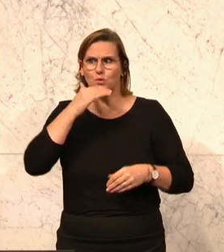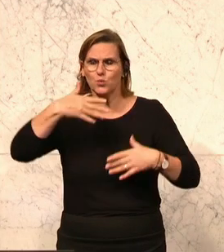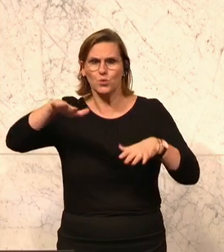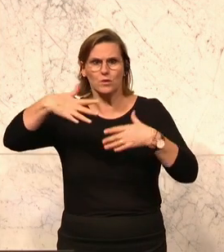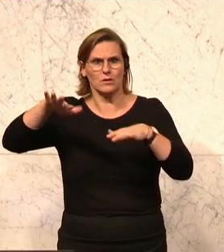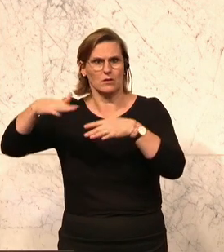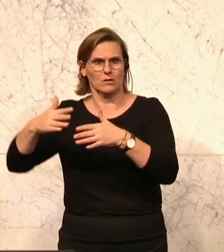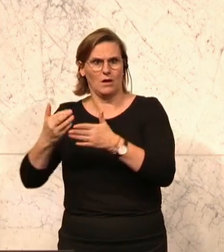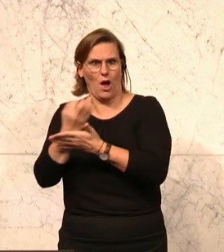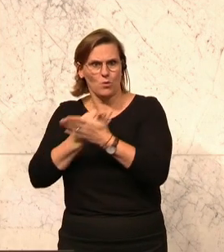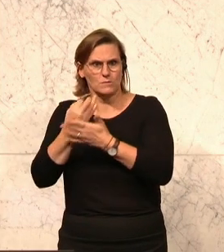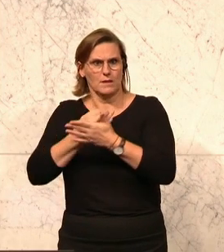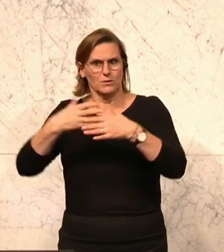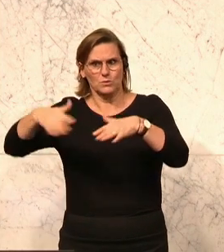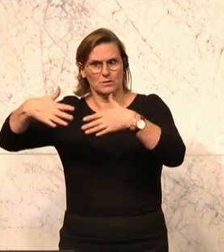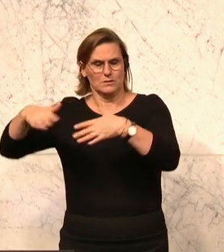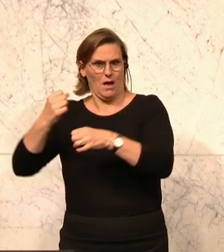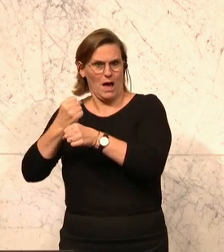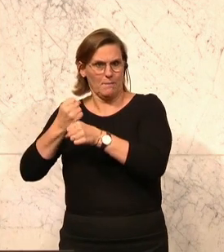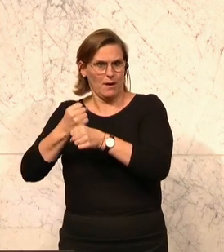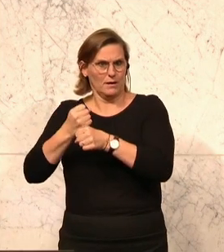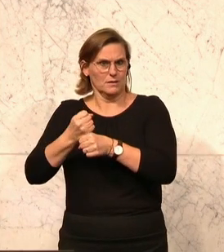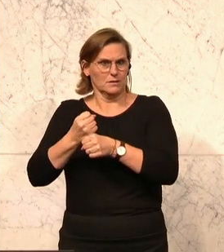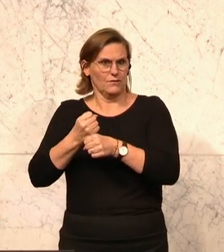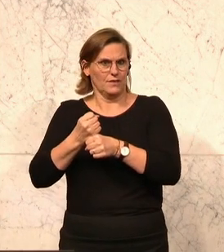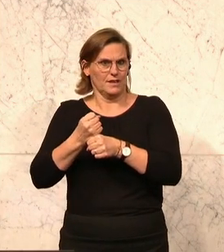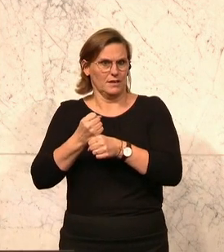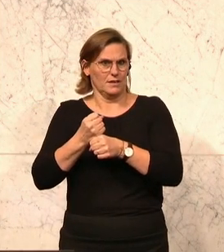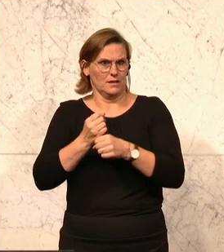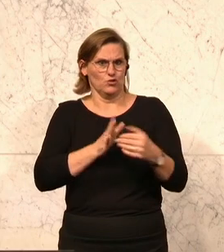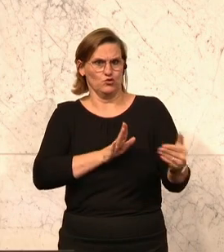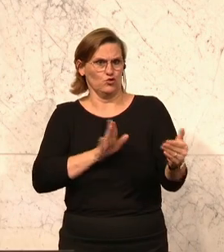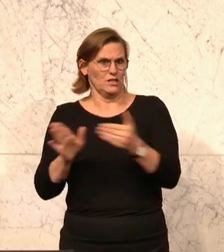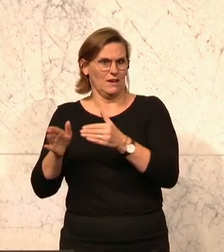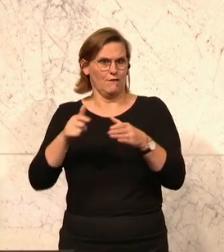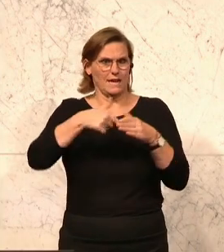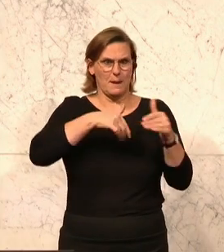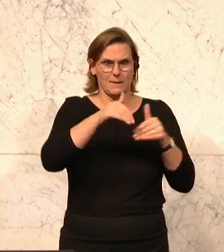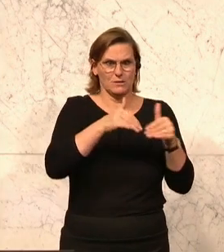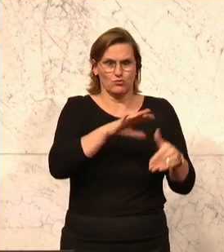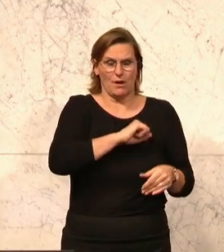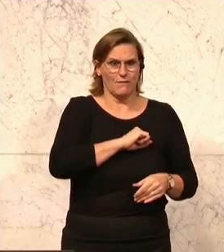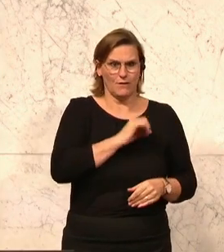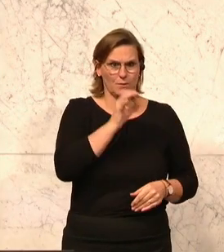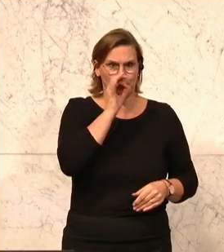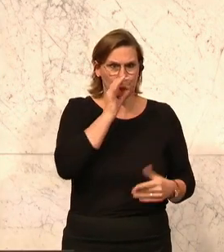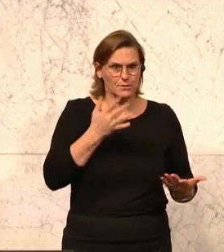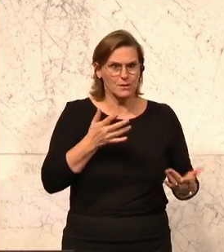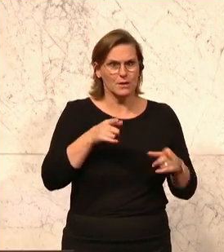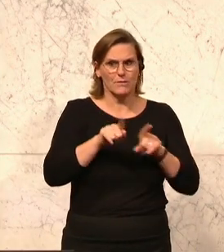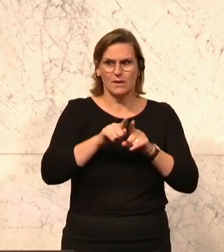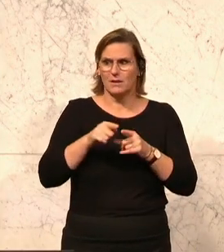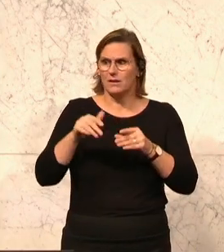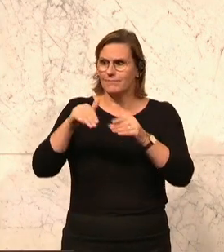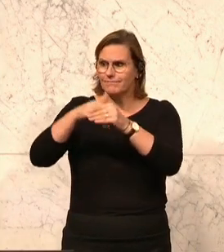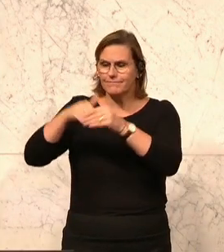bringen. Und das ist das, was das Versagen hier im Innenministerium ist. Es gelingt uns nicht, die Planstellen zu